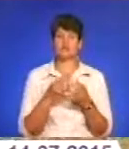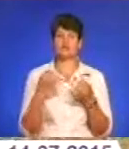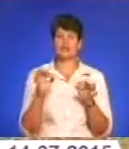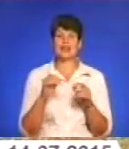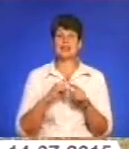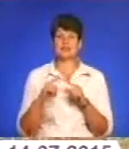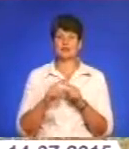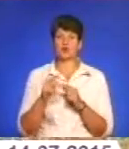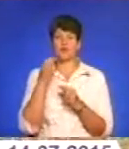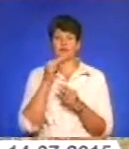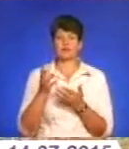і ефективно зібрати врожай.